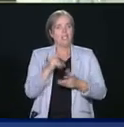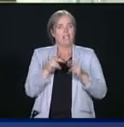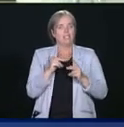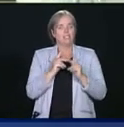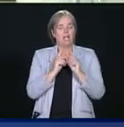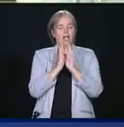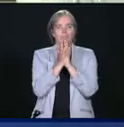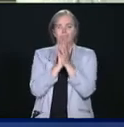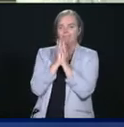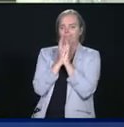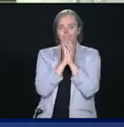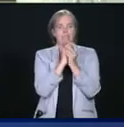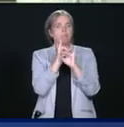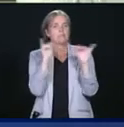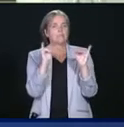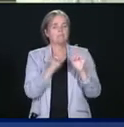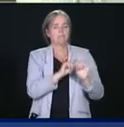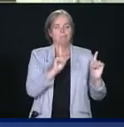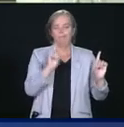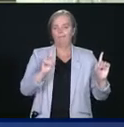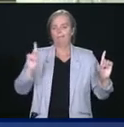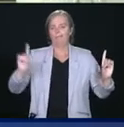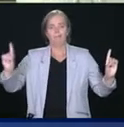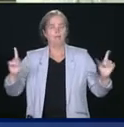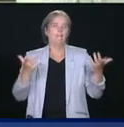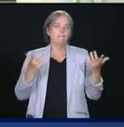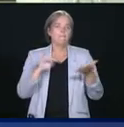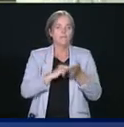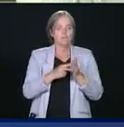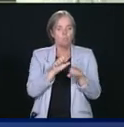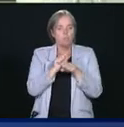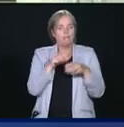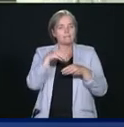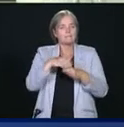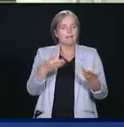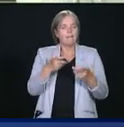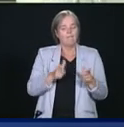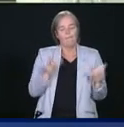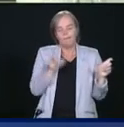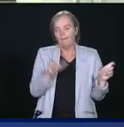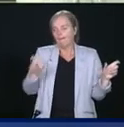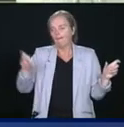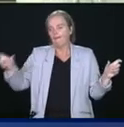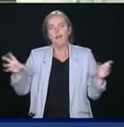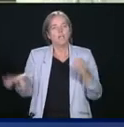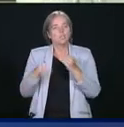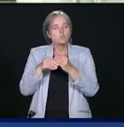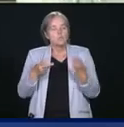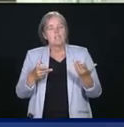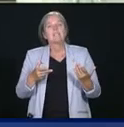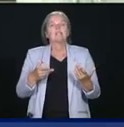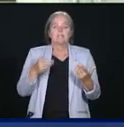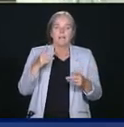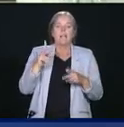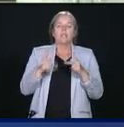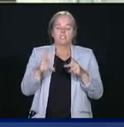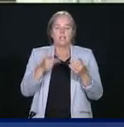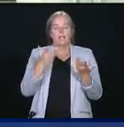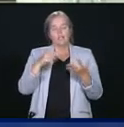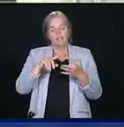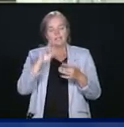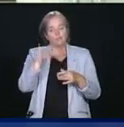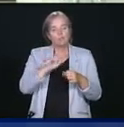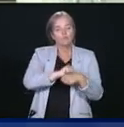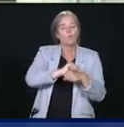qu'il y moins de gens qui sont en train de prendre les autobus et les métros à cause de la COVID-19. Donc,